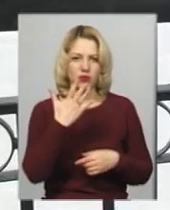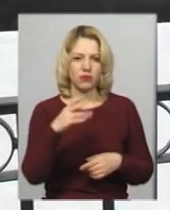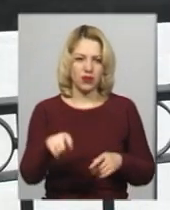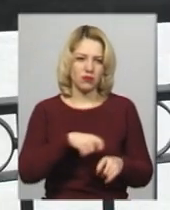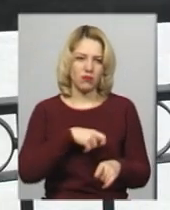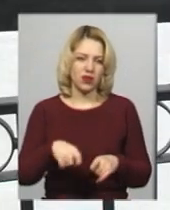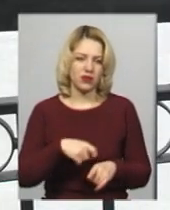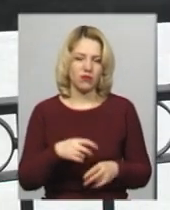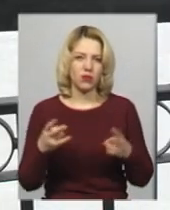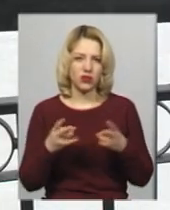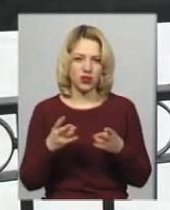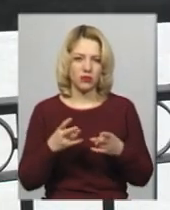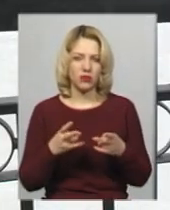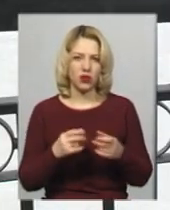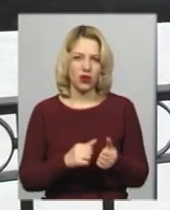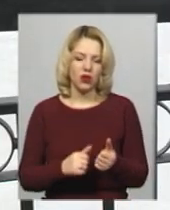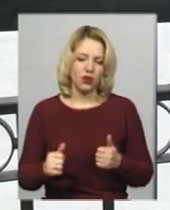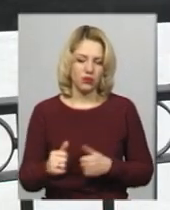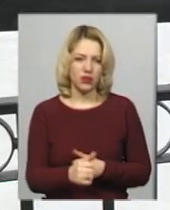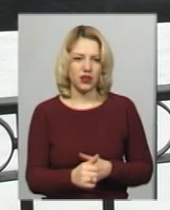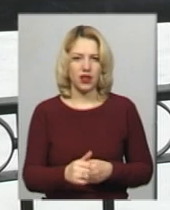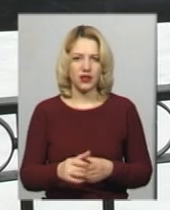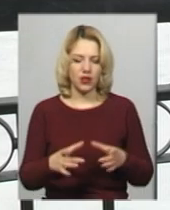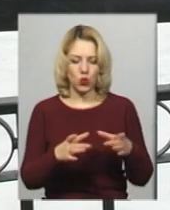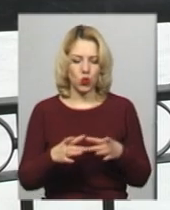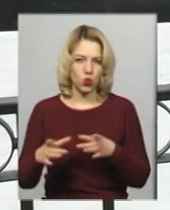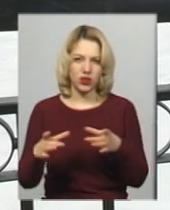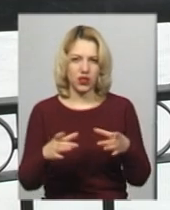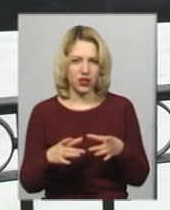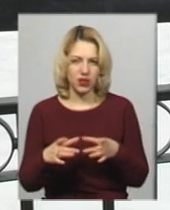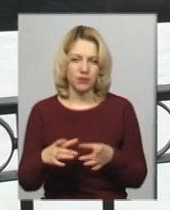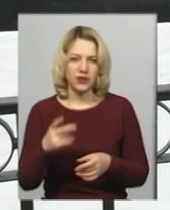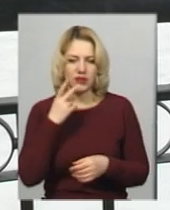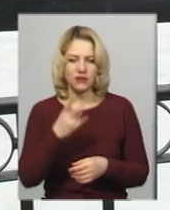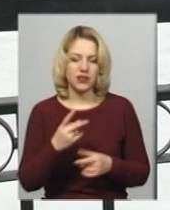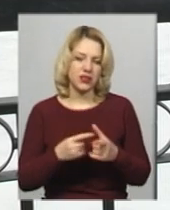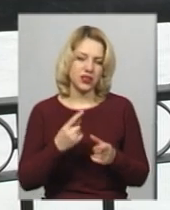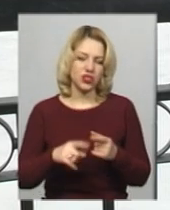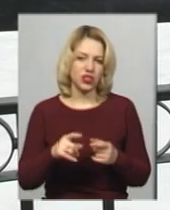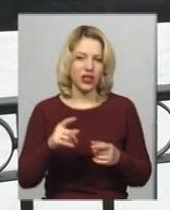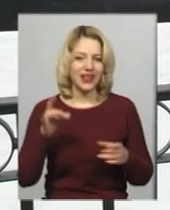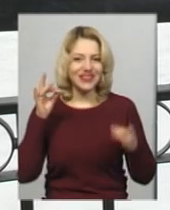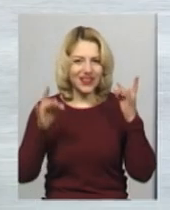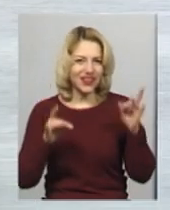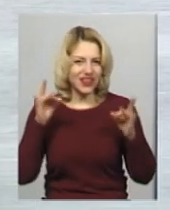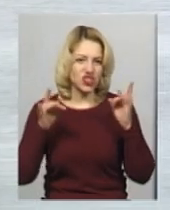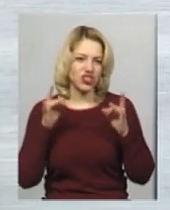Потрібно оминати лунки, дивитися чи тріщить льод.